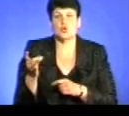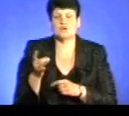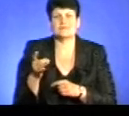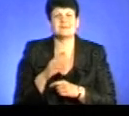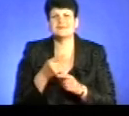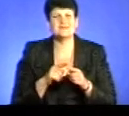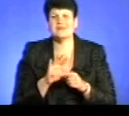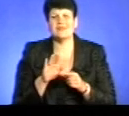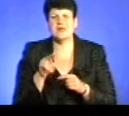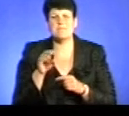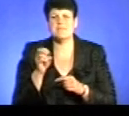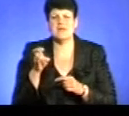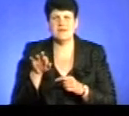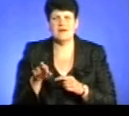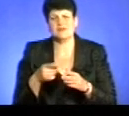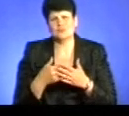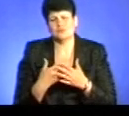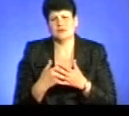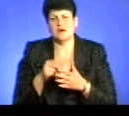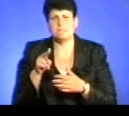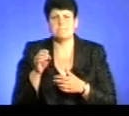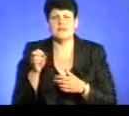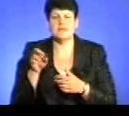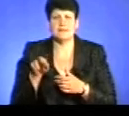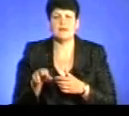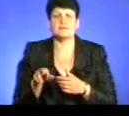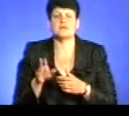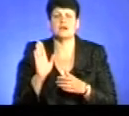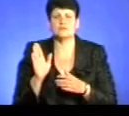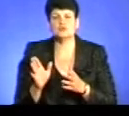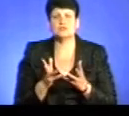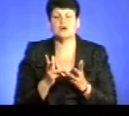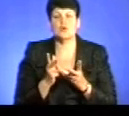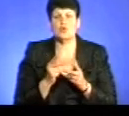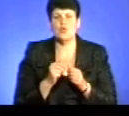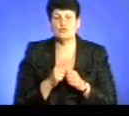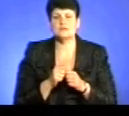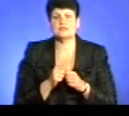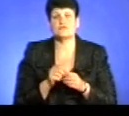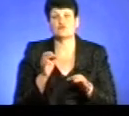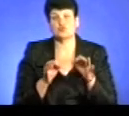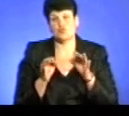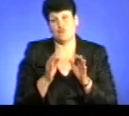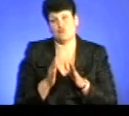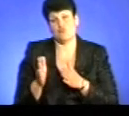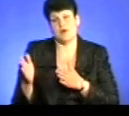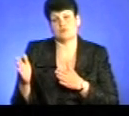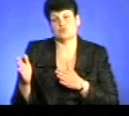те, що пані, ну так, пані, яка буде нараховуватись, як визначає законодавство, звичайно, в судовому порядку.